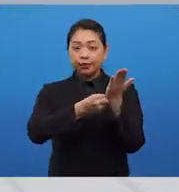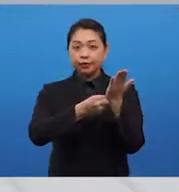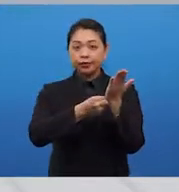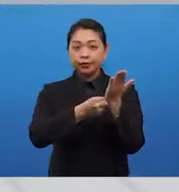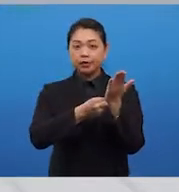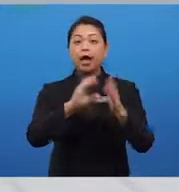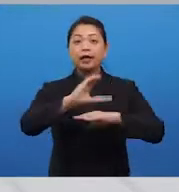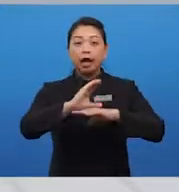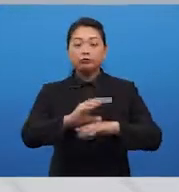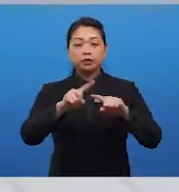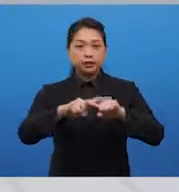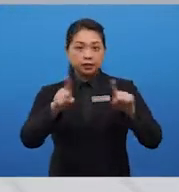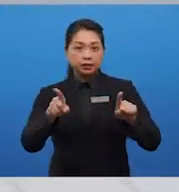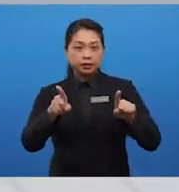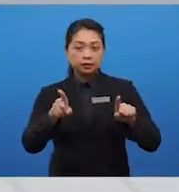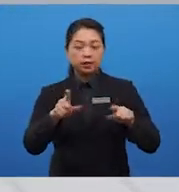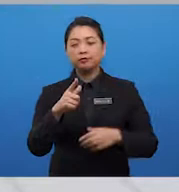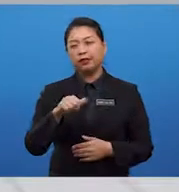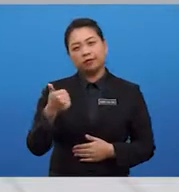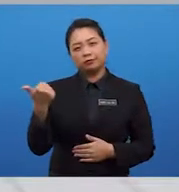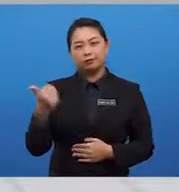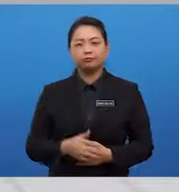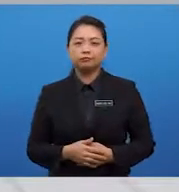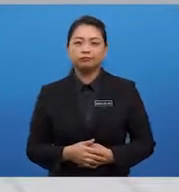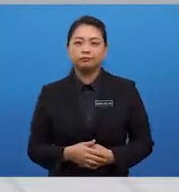kultur, dan fikiran berbicara.